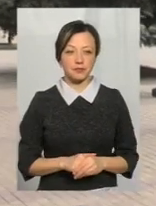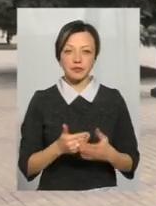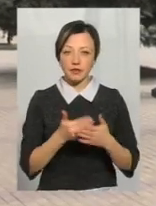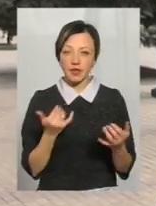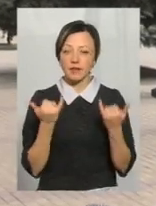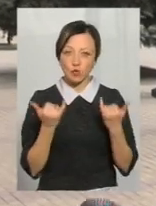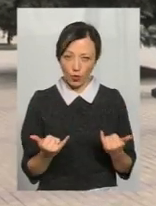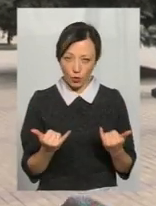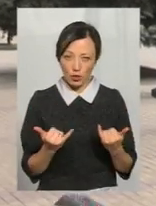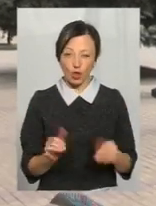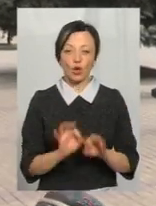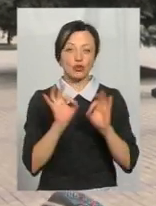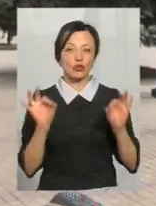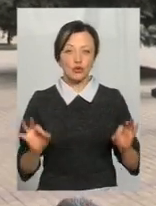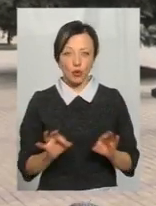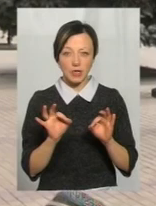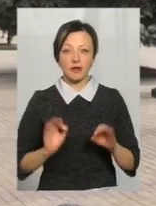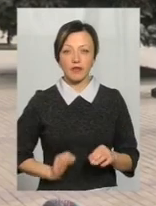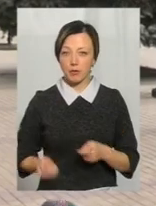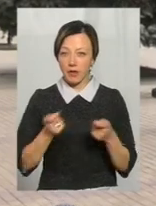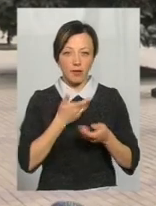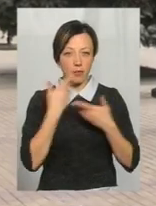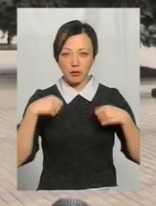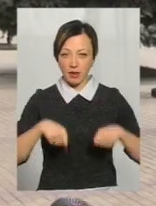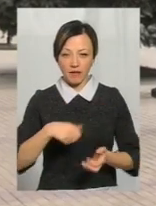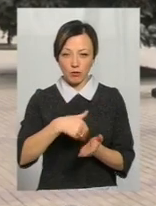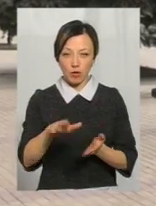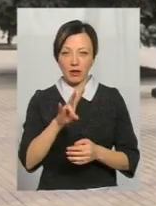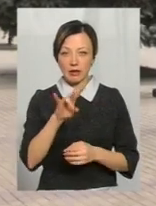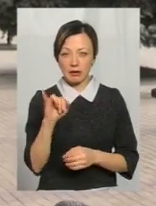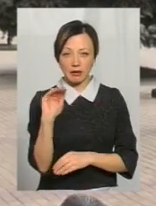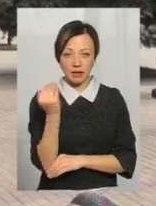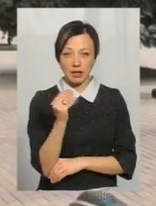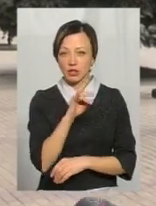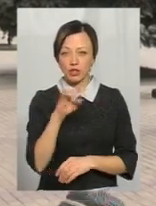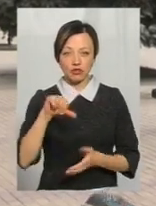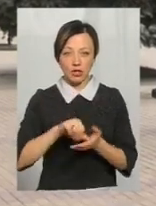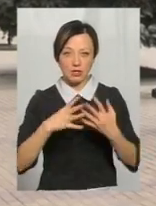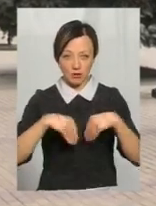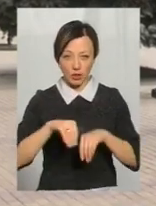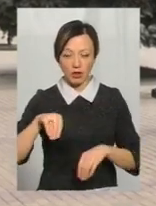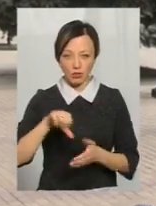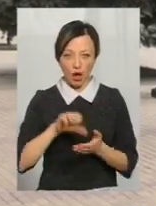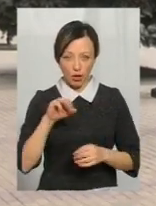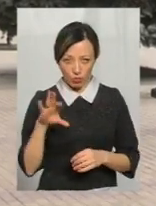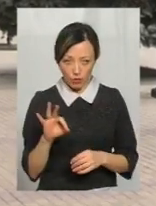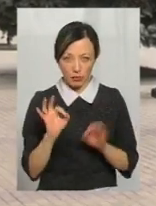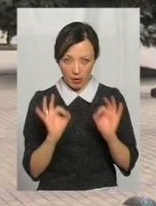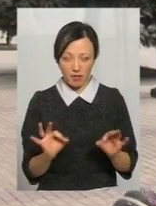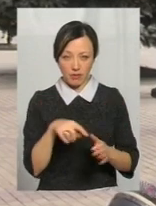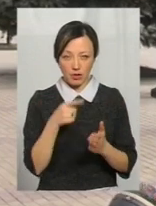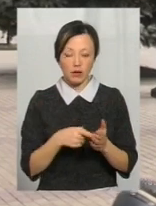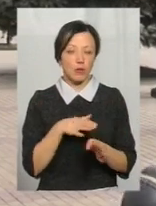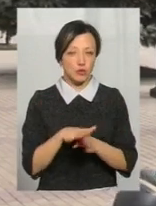сьогодні жоден перевізник не матиме права відмовити ні дитині, ні члену сім'ї АТО. Це правильно? Абсолютно.